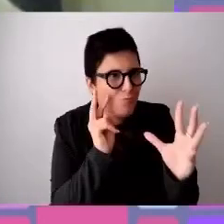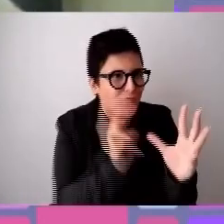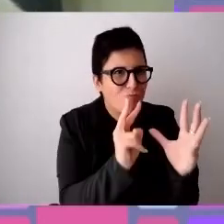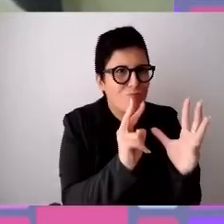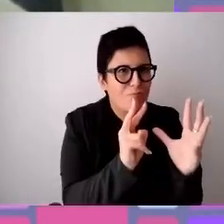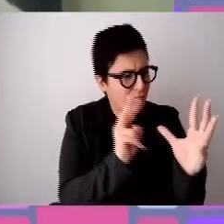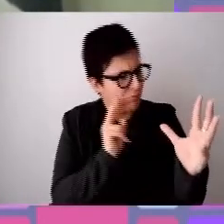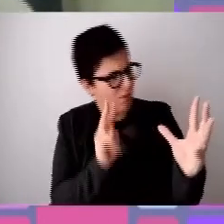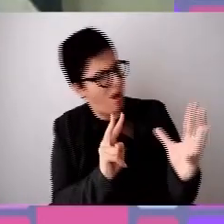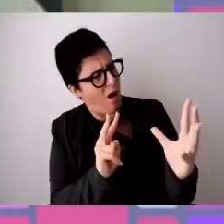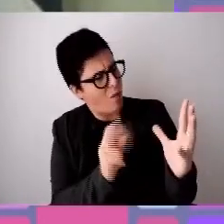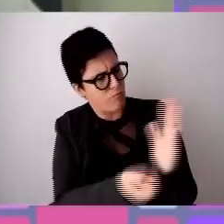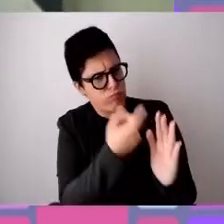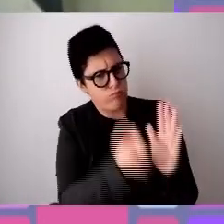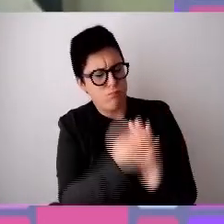diversa, più proficua.